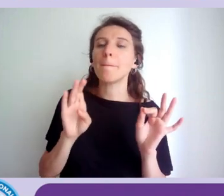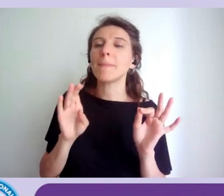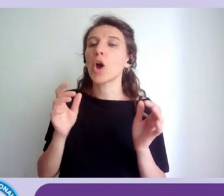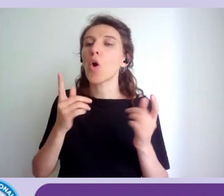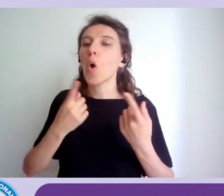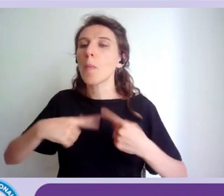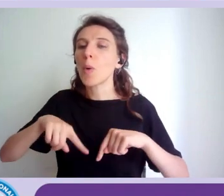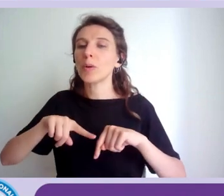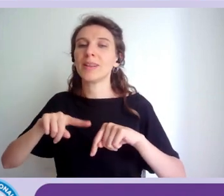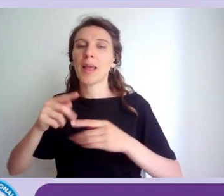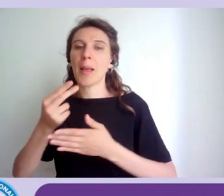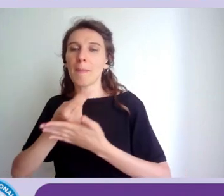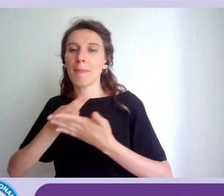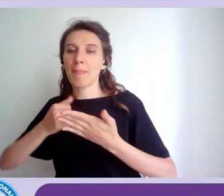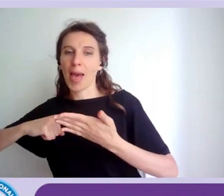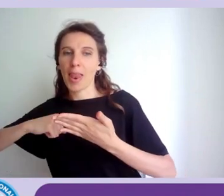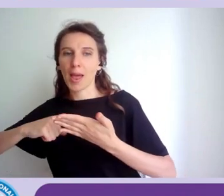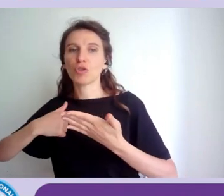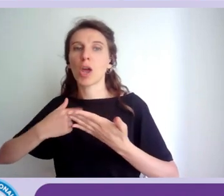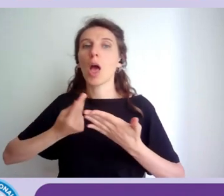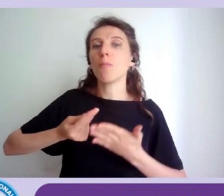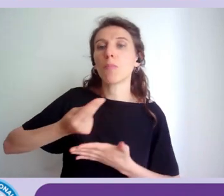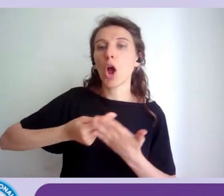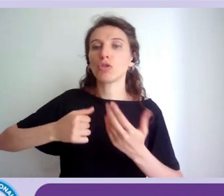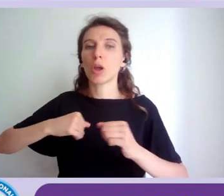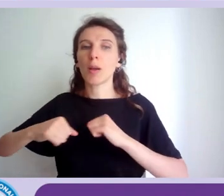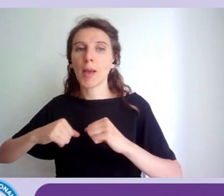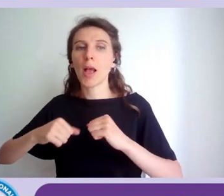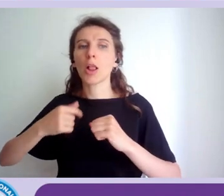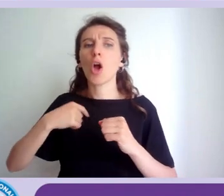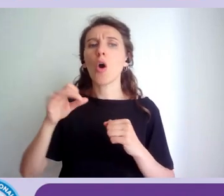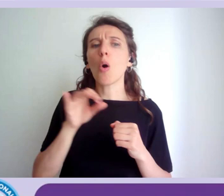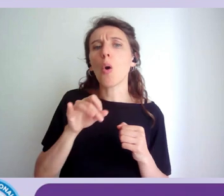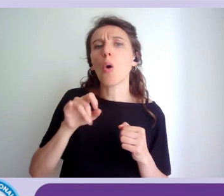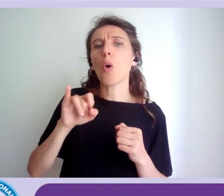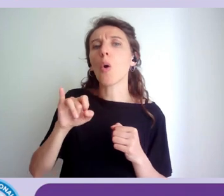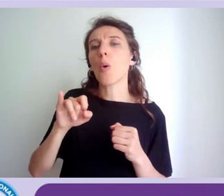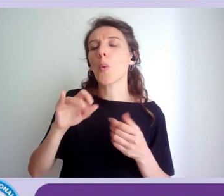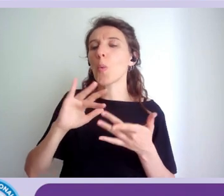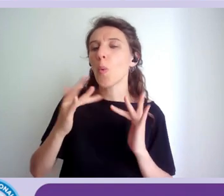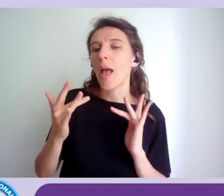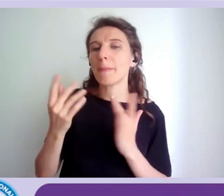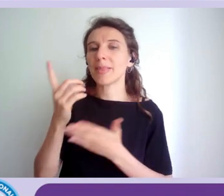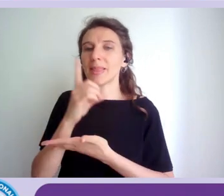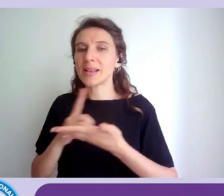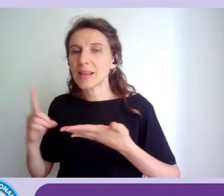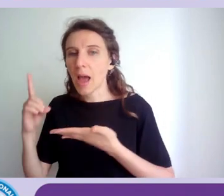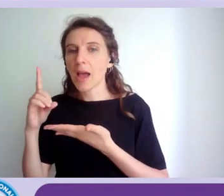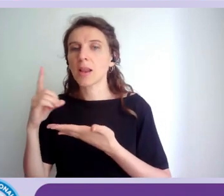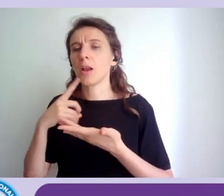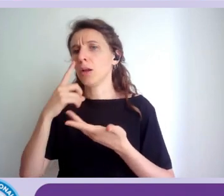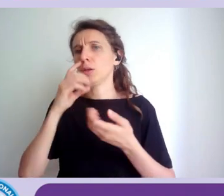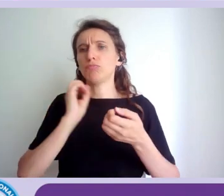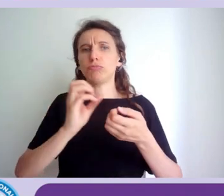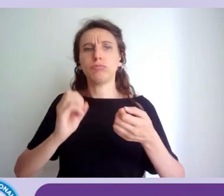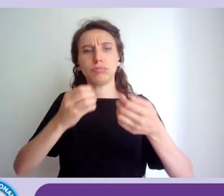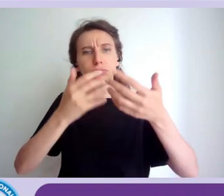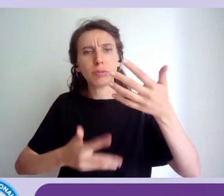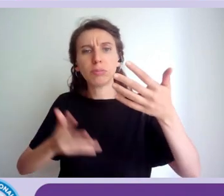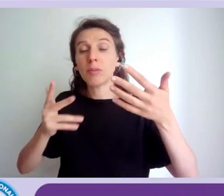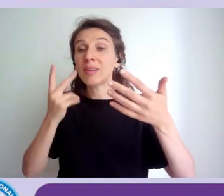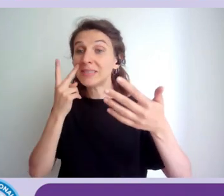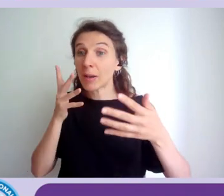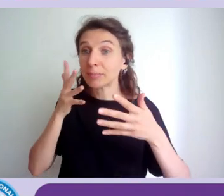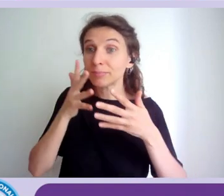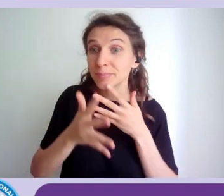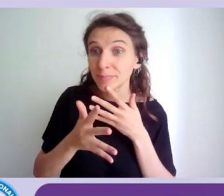anche dell'esperto di di seo il web designer web application developer ma adesso ne parleranno i colleghi di questa